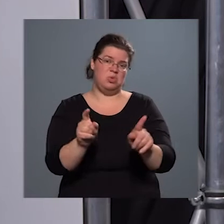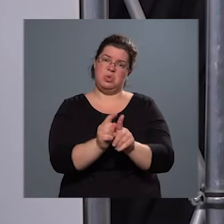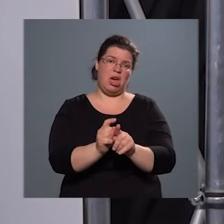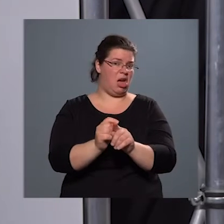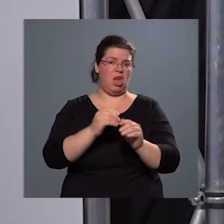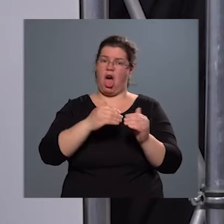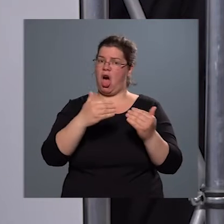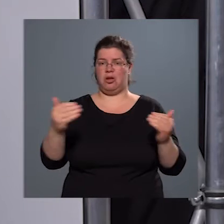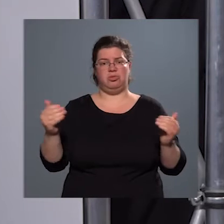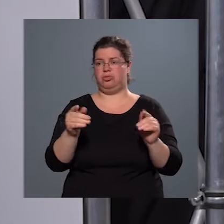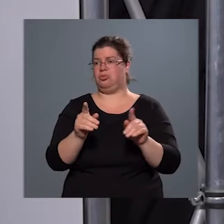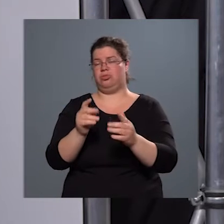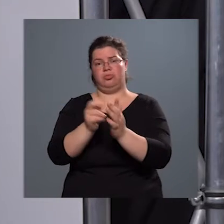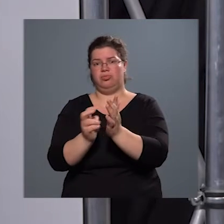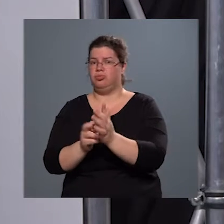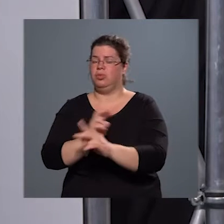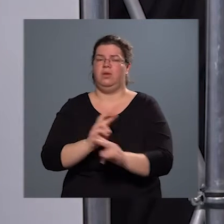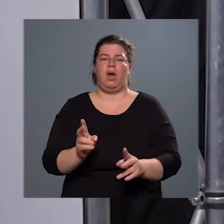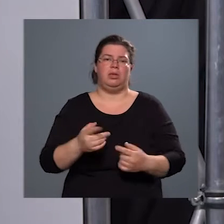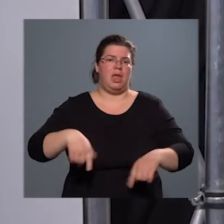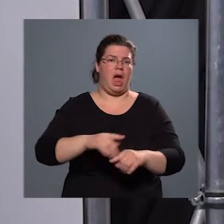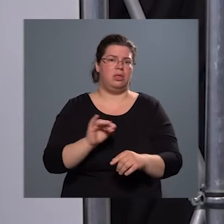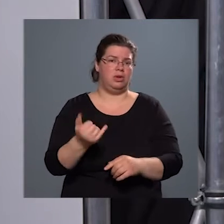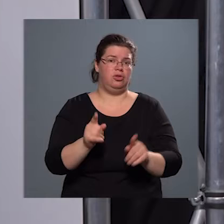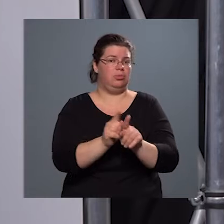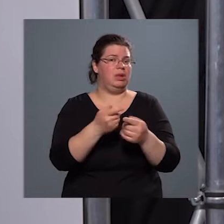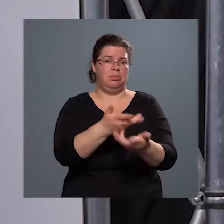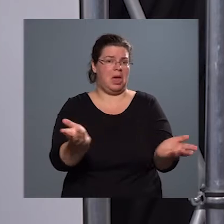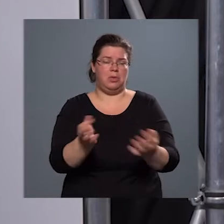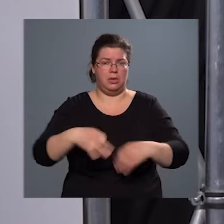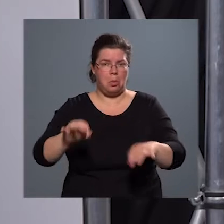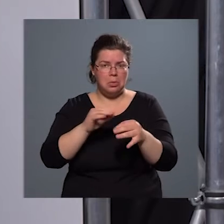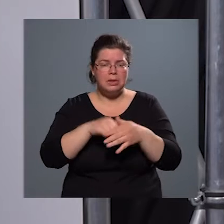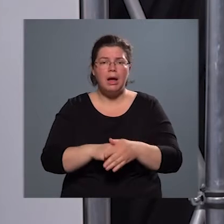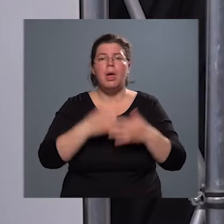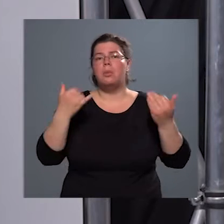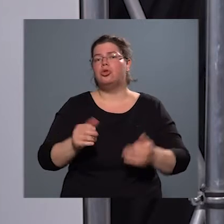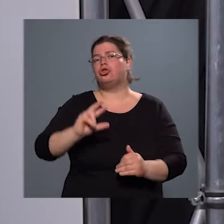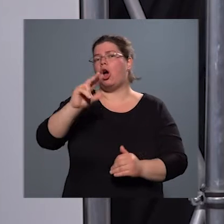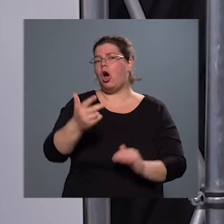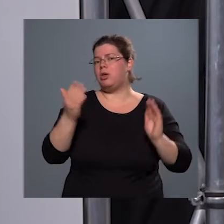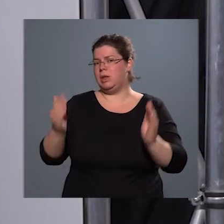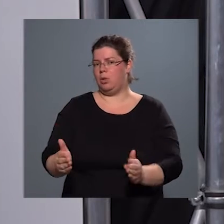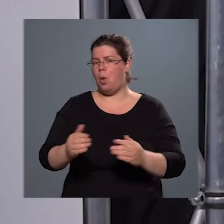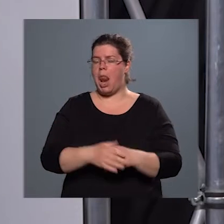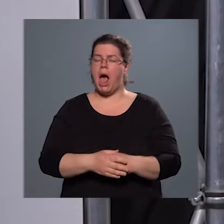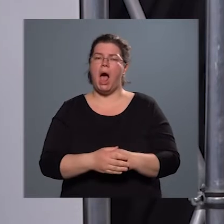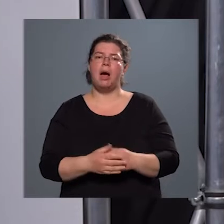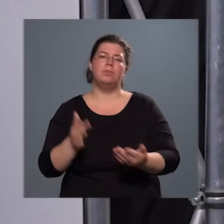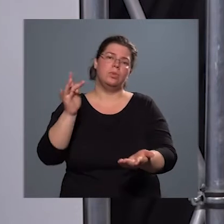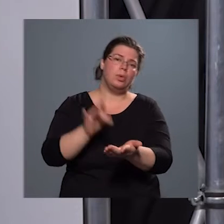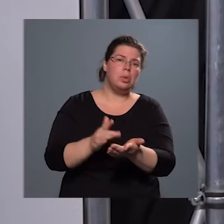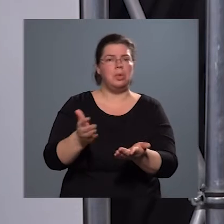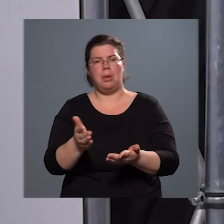trendek vannak nálunk is, mint mindenhol az országban. Most a harmadik hullám folyamán közepén